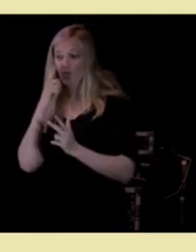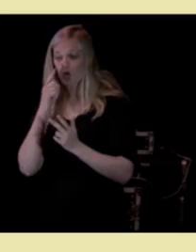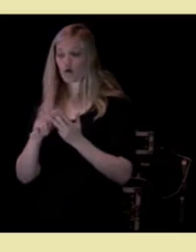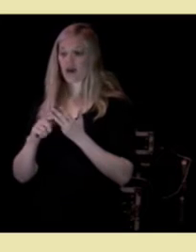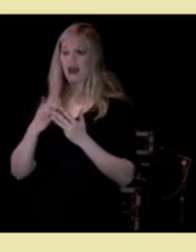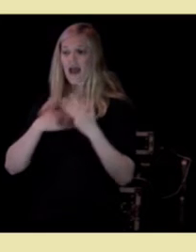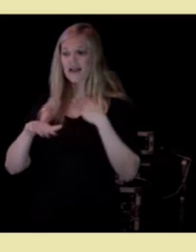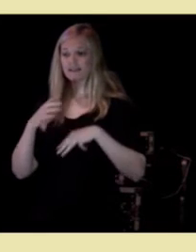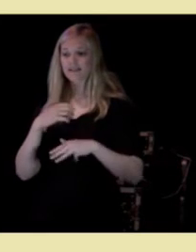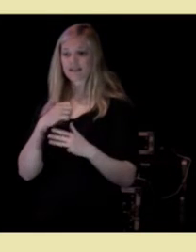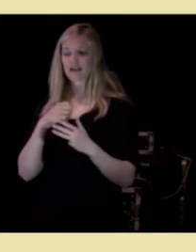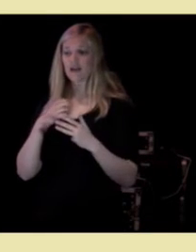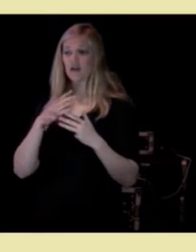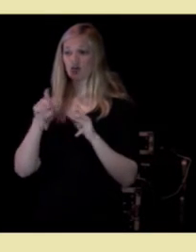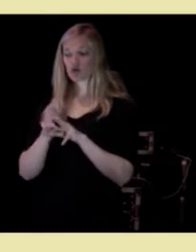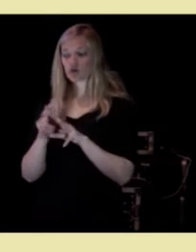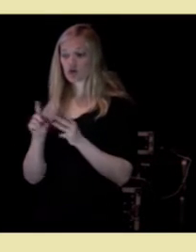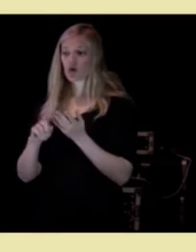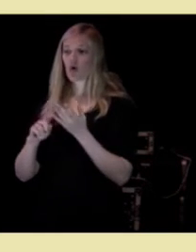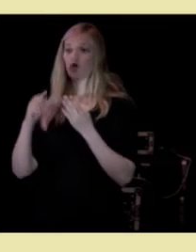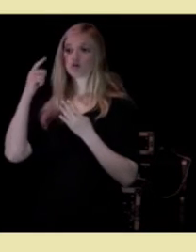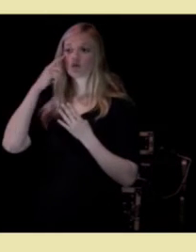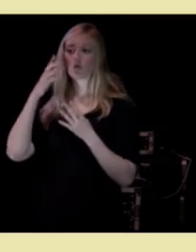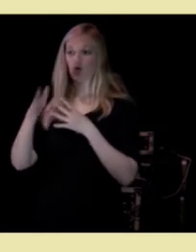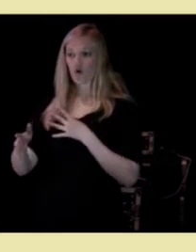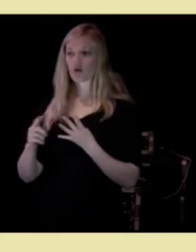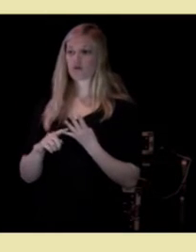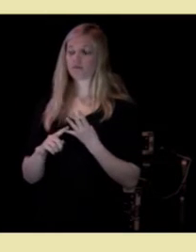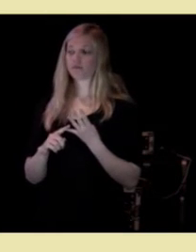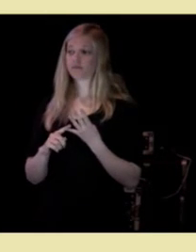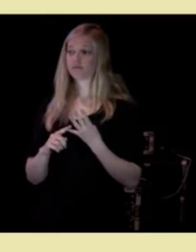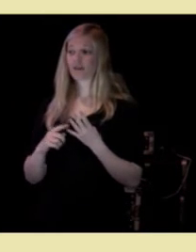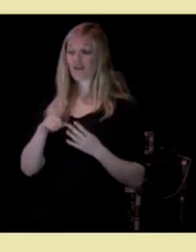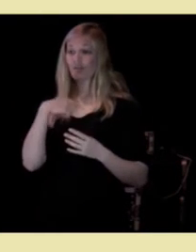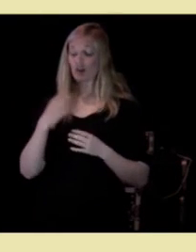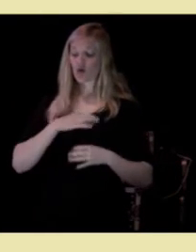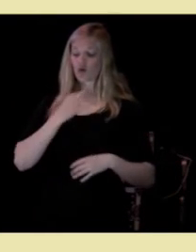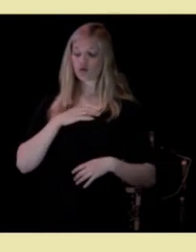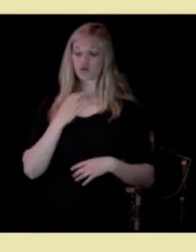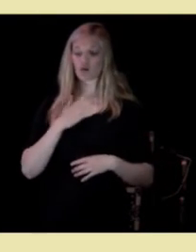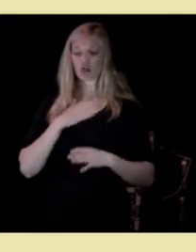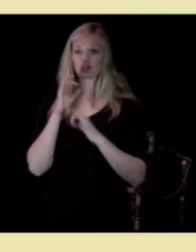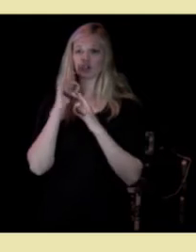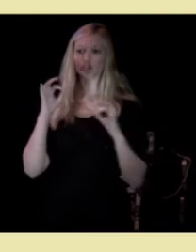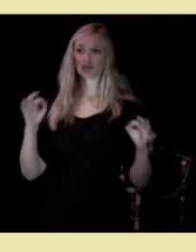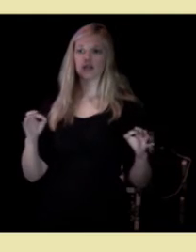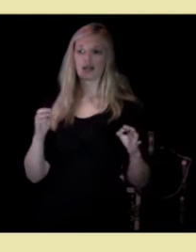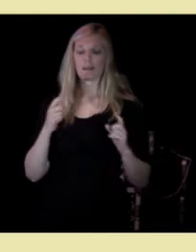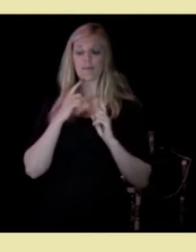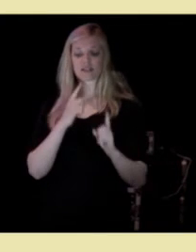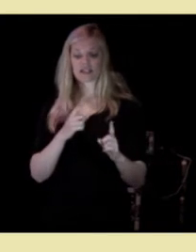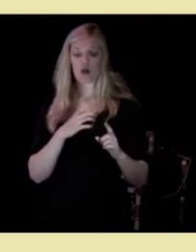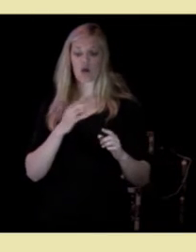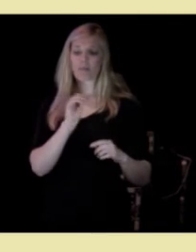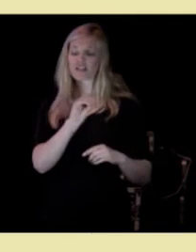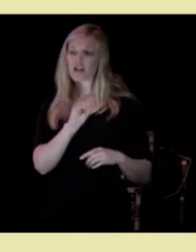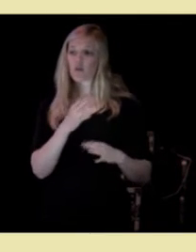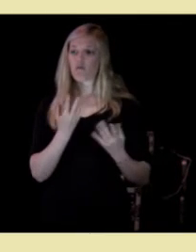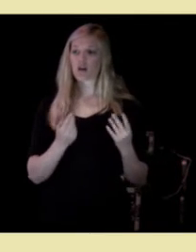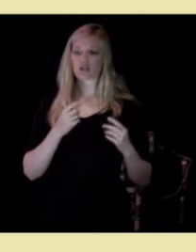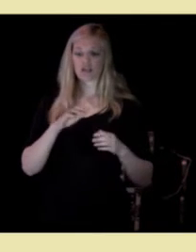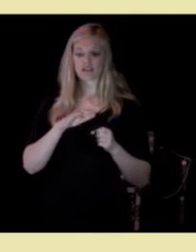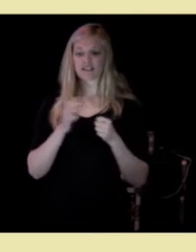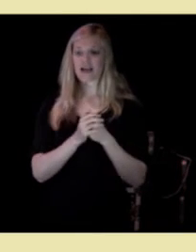og det skal også stå psykolog. Vi ønsker å gi tydelig beskjed om hvilken kjernekompetanse